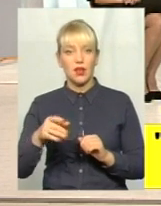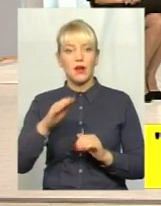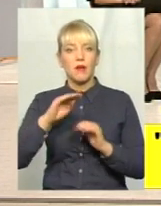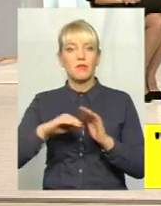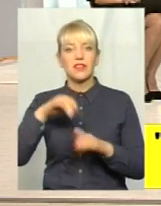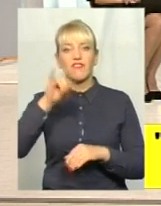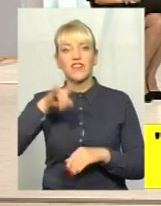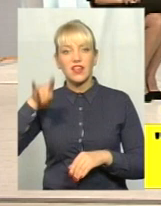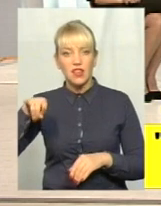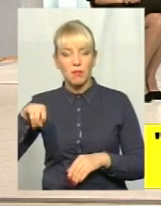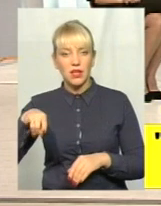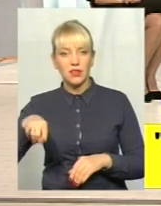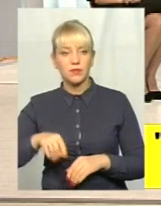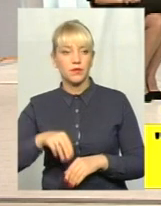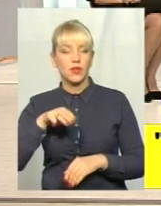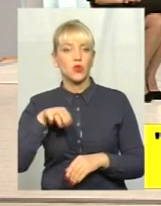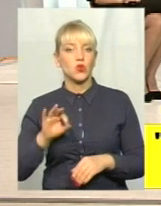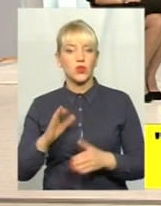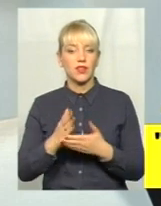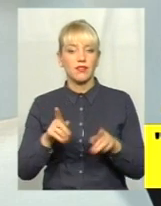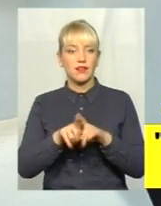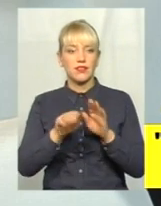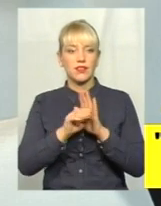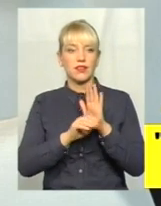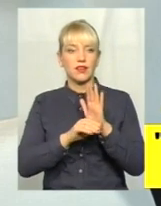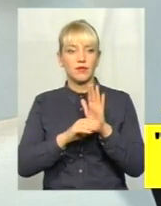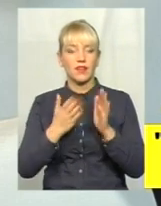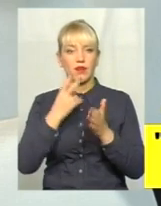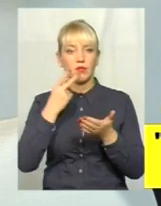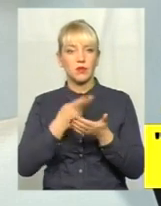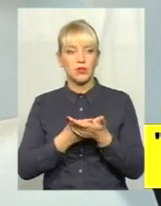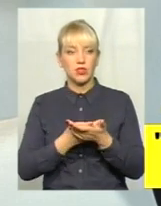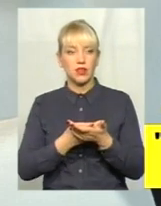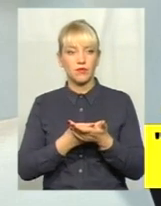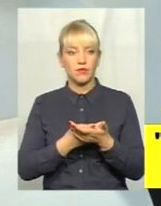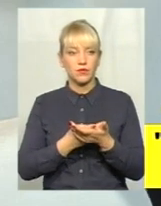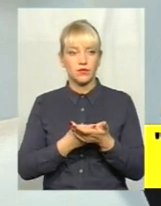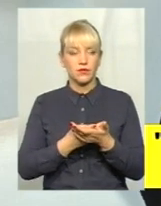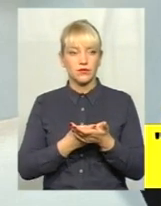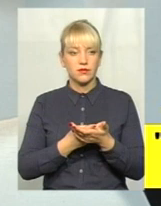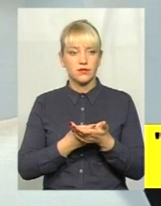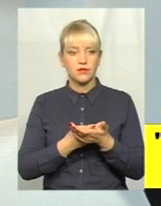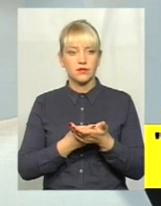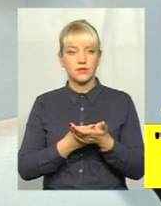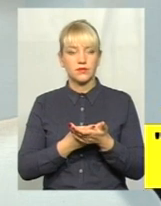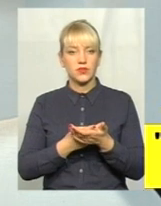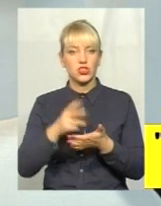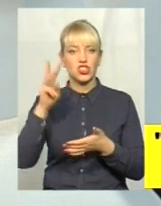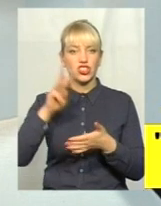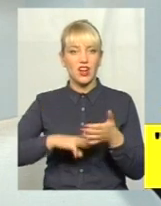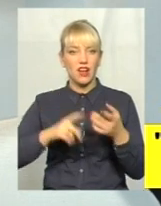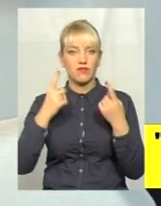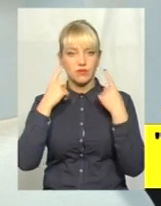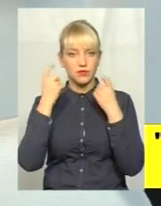телеглядачки, є така стаття, яка передбачає досить немаленький штраф, навіть на